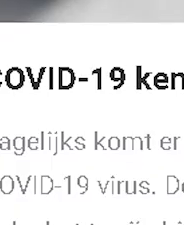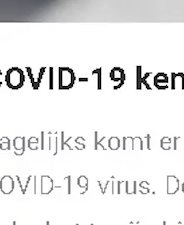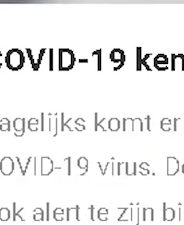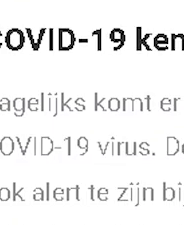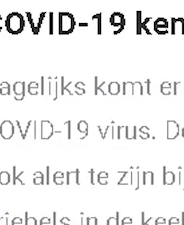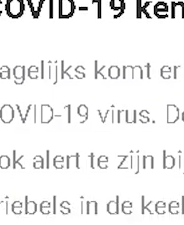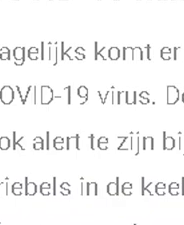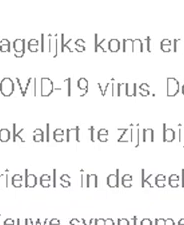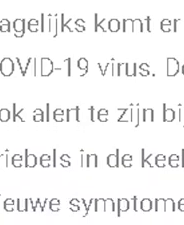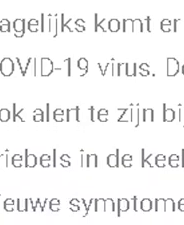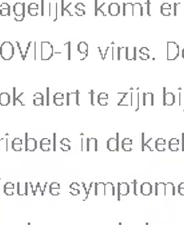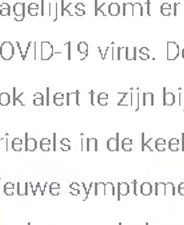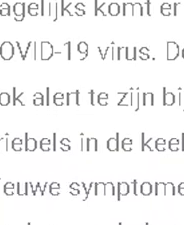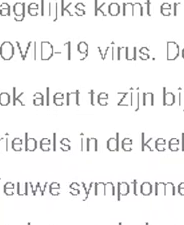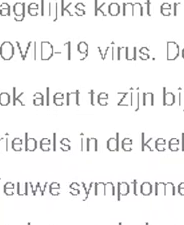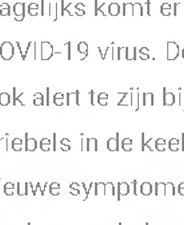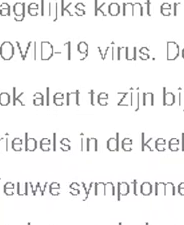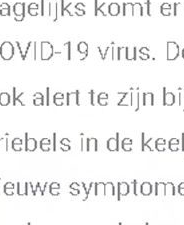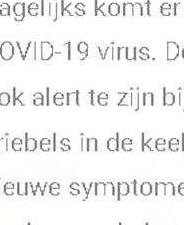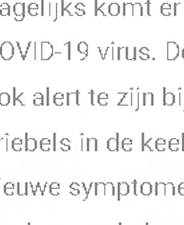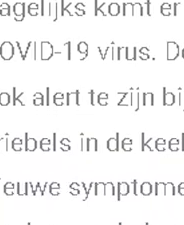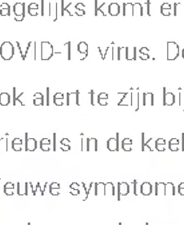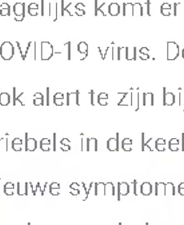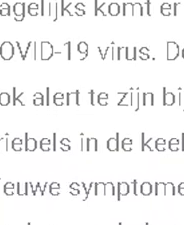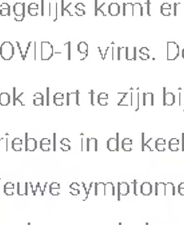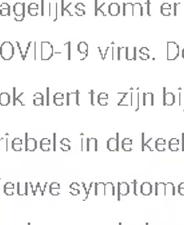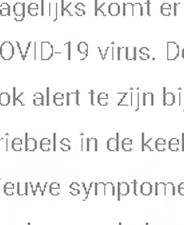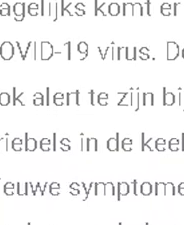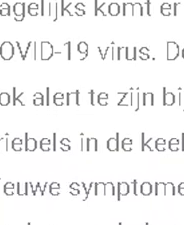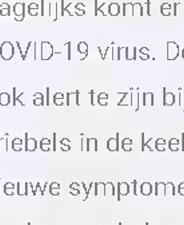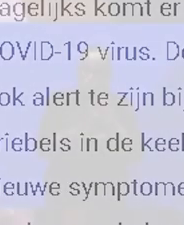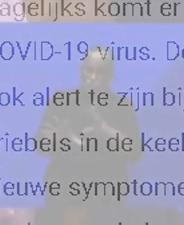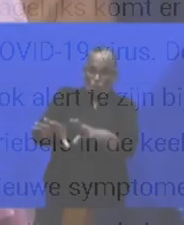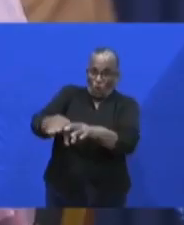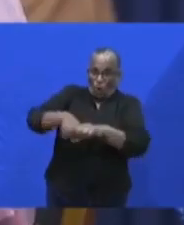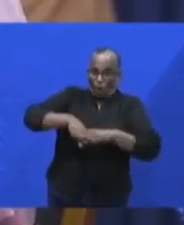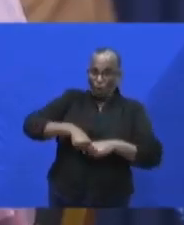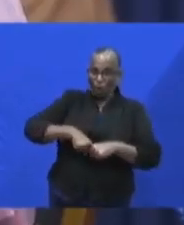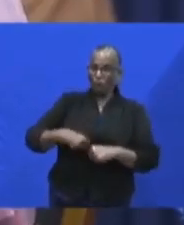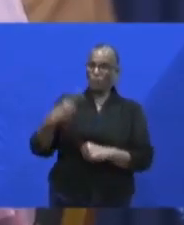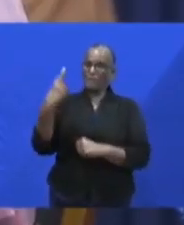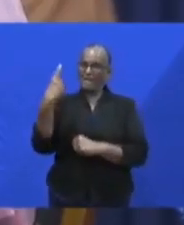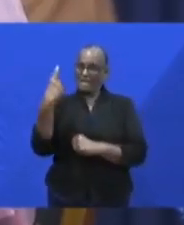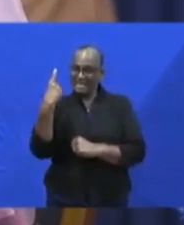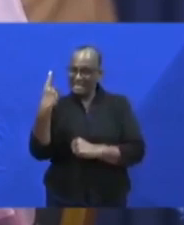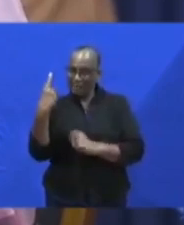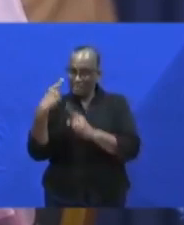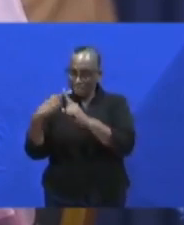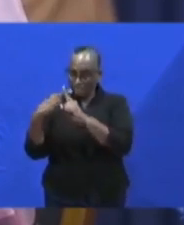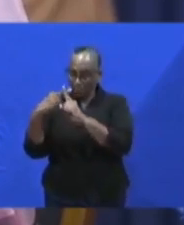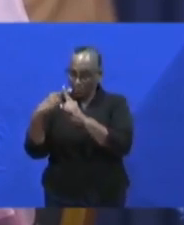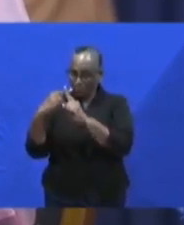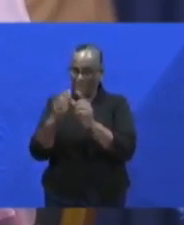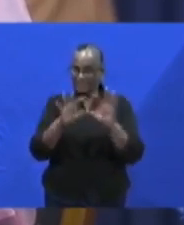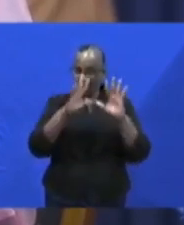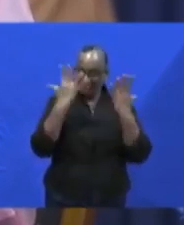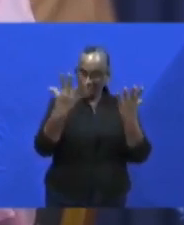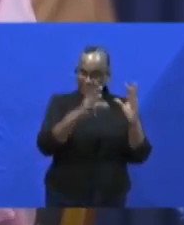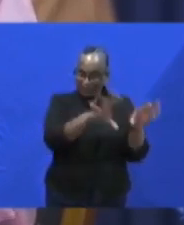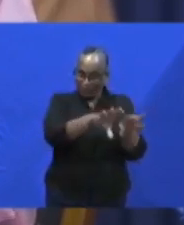Een van de 10 COVID-19 positieve patiënten